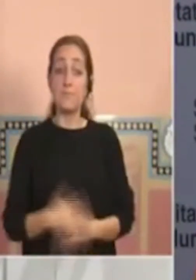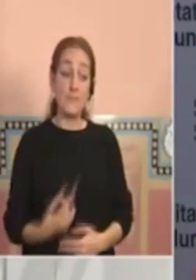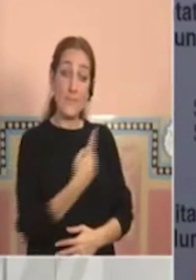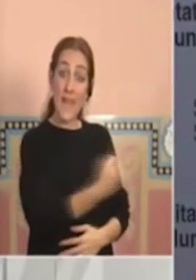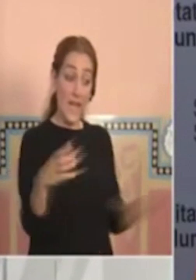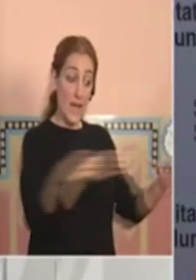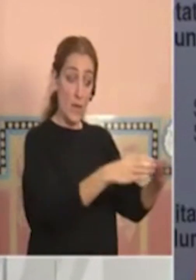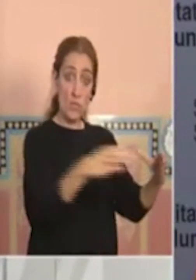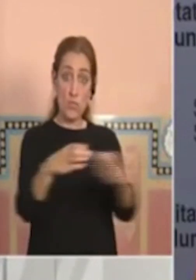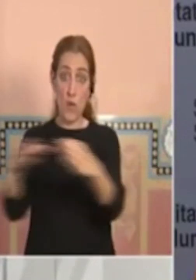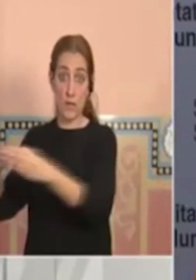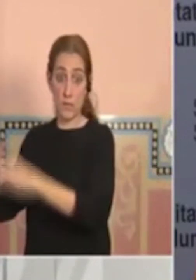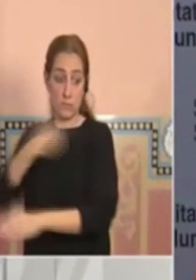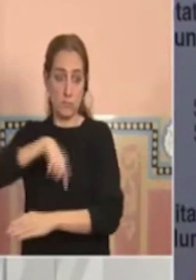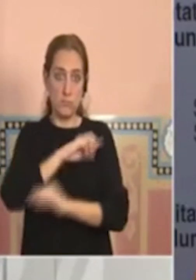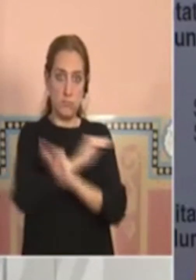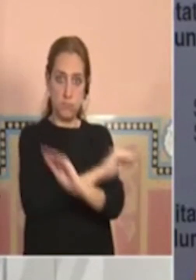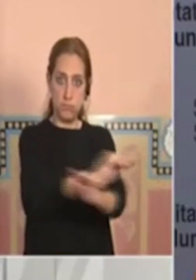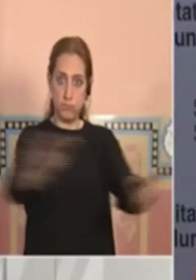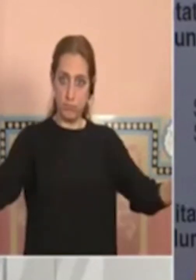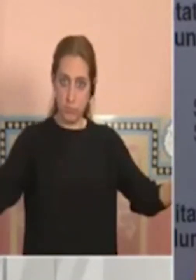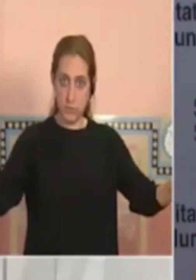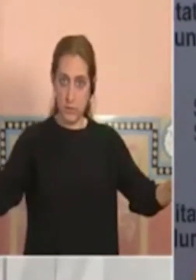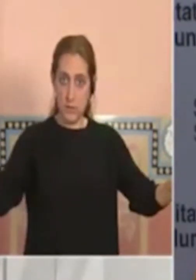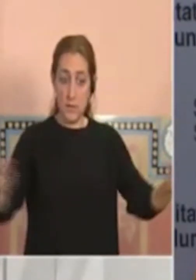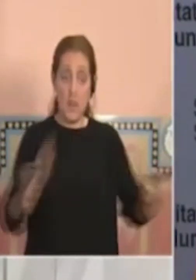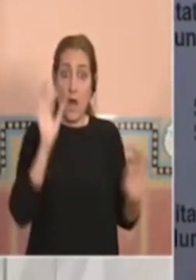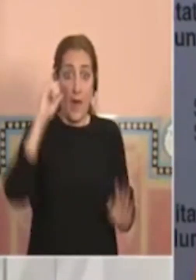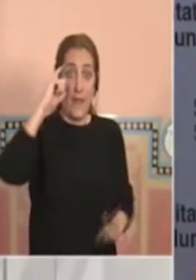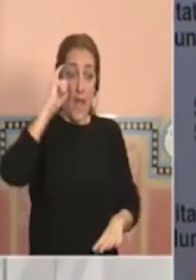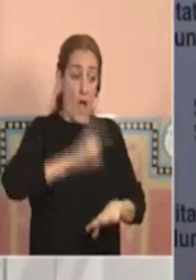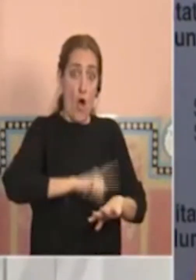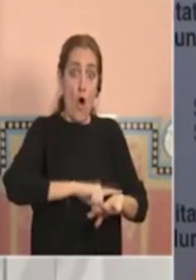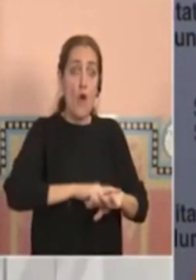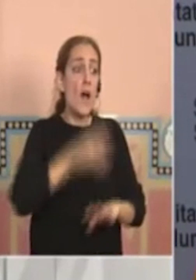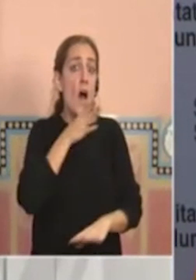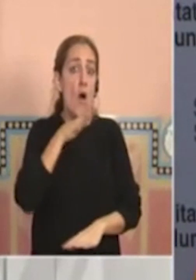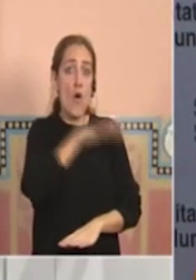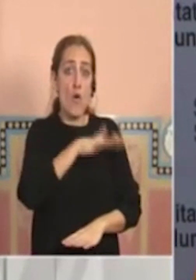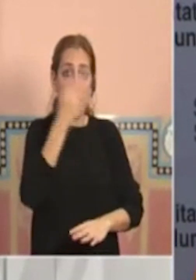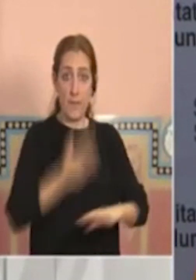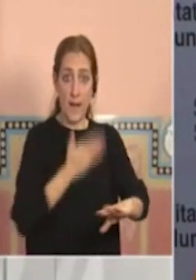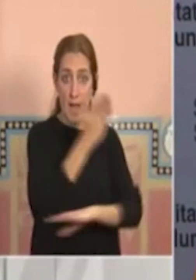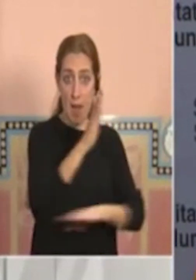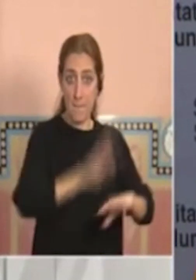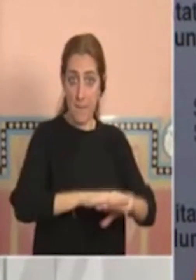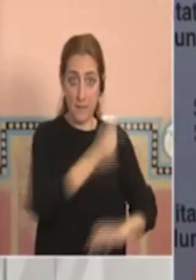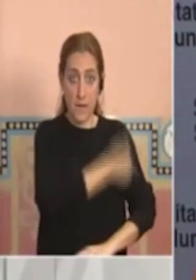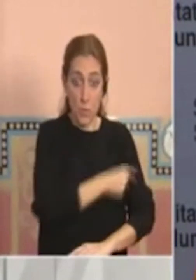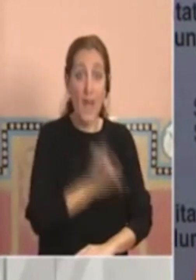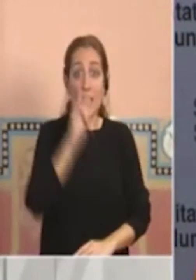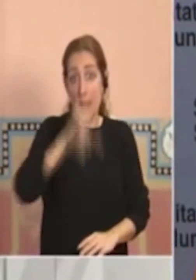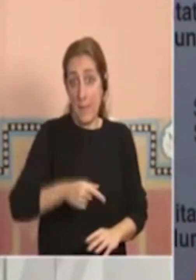missatge amb una cita de l'espai on serà aquesta vacunació i també el dia i la franja